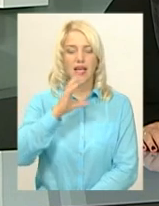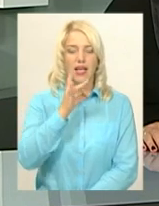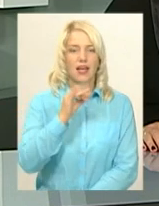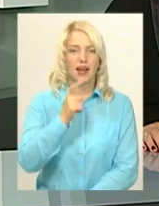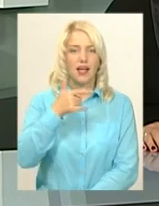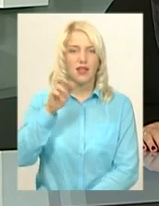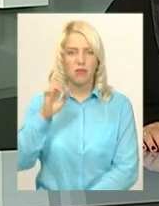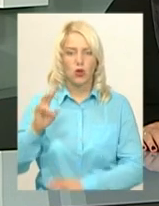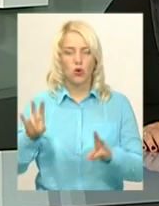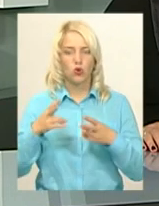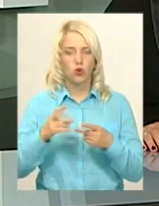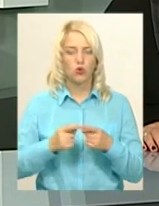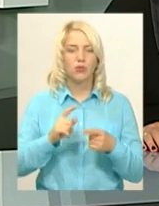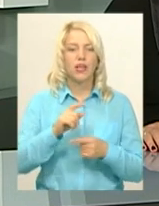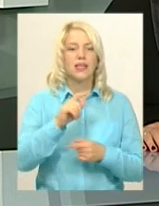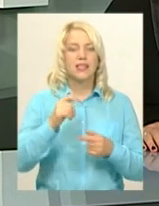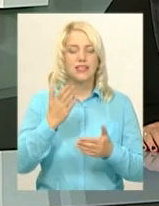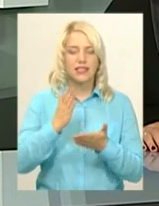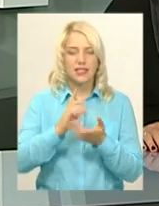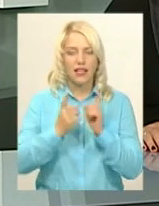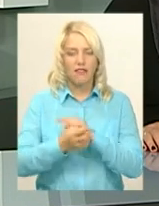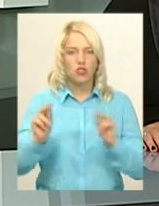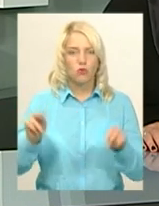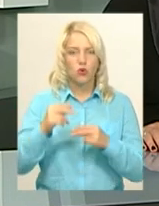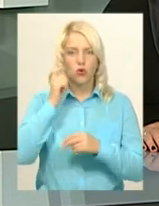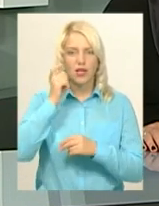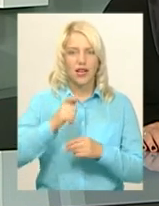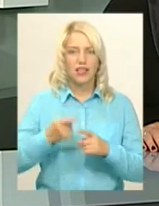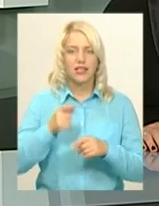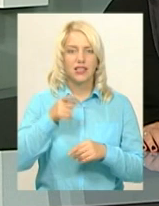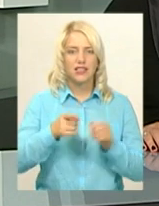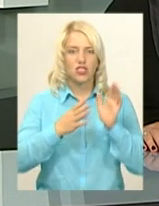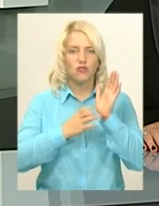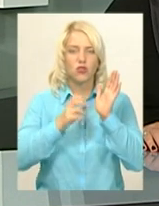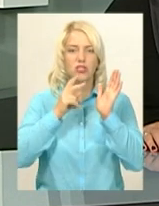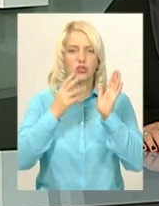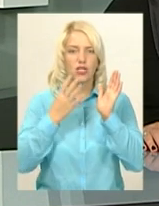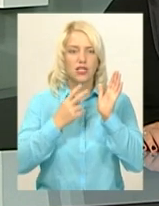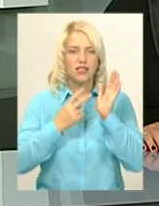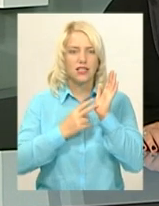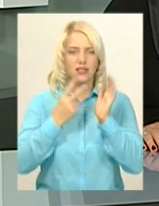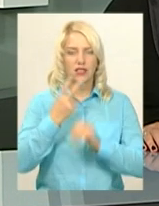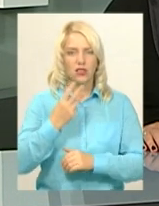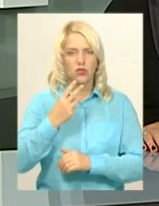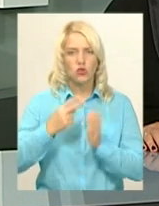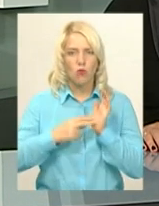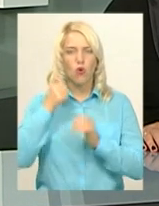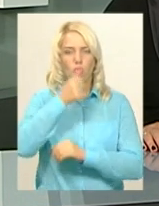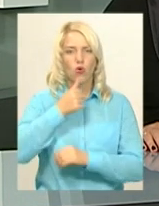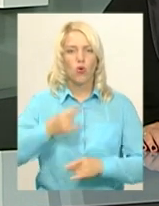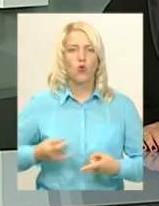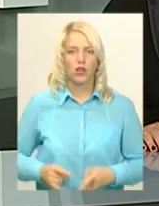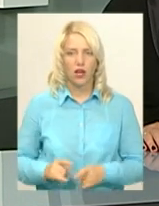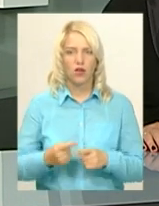«Буревісник» став чемпіоном України серед гравців 2007 року народження та молодших спортсменів. Тренер-буревісник Олександр Мігунов